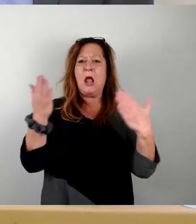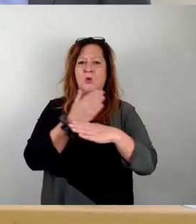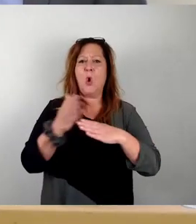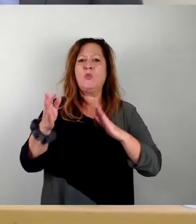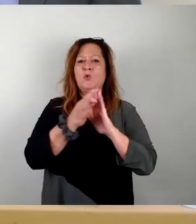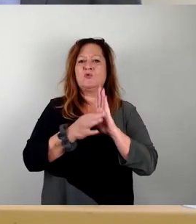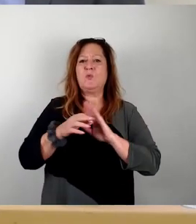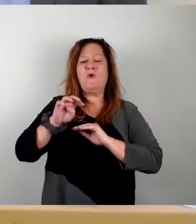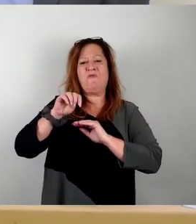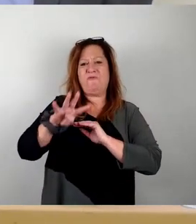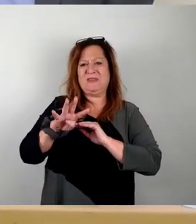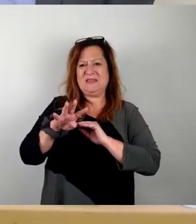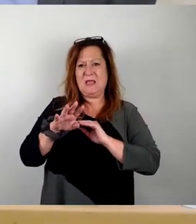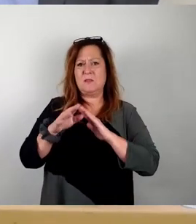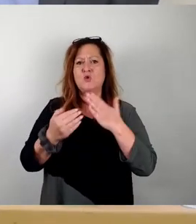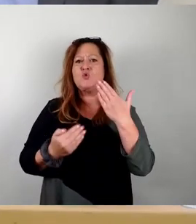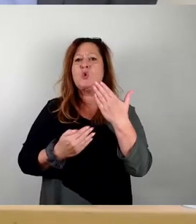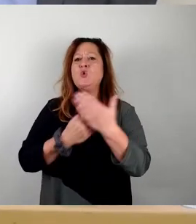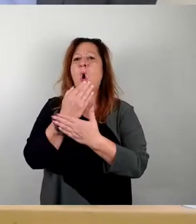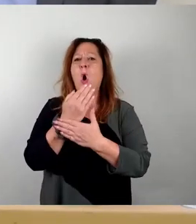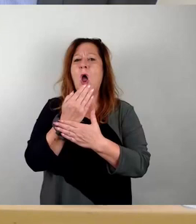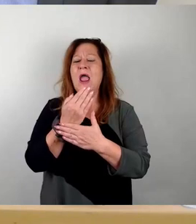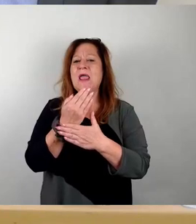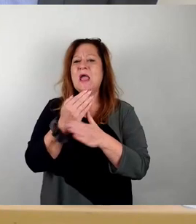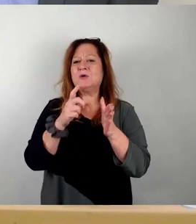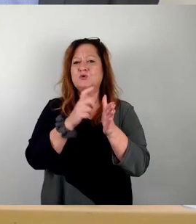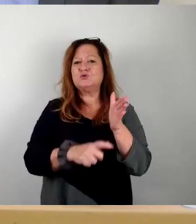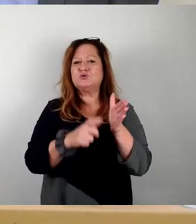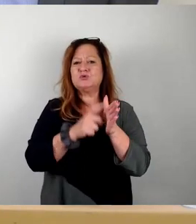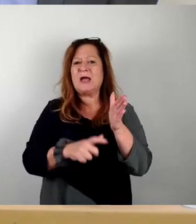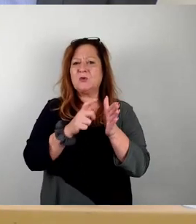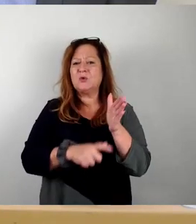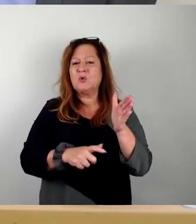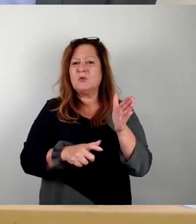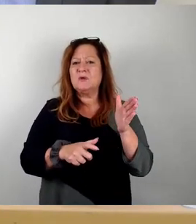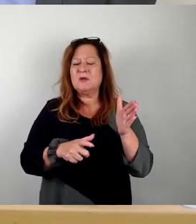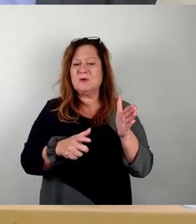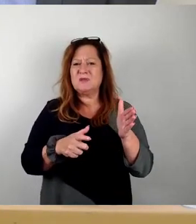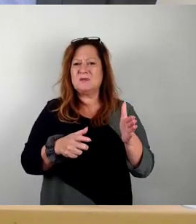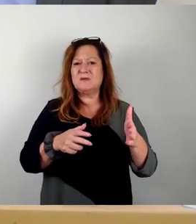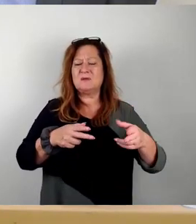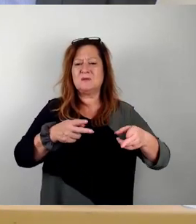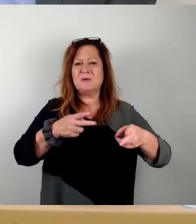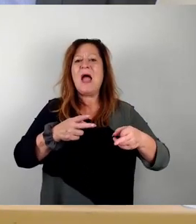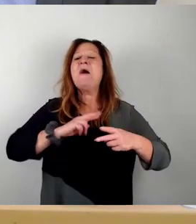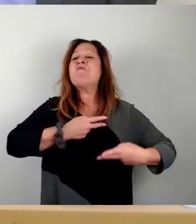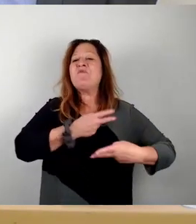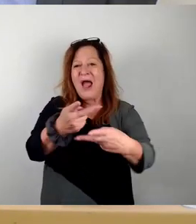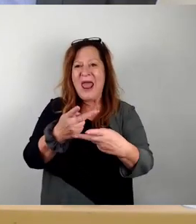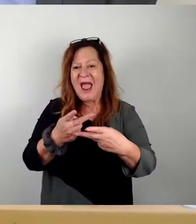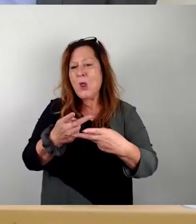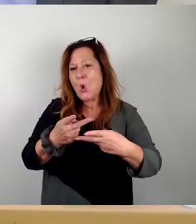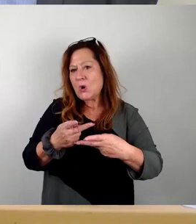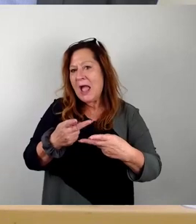Neufassung des Statuts zur Verleihung der Dresdner Lührigerpreises. Hier gibt es lediglich eine